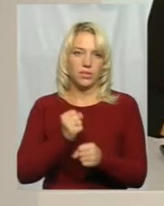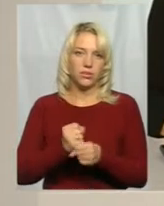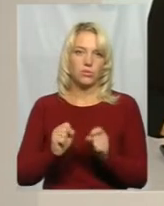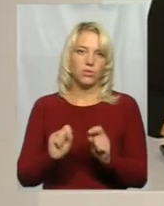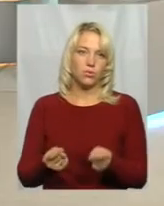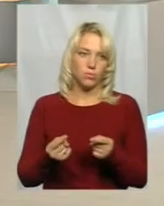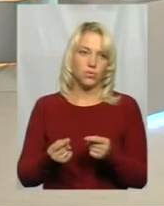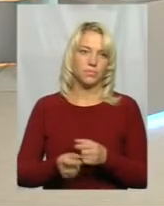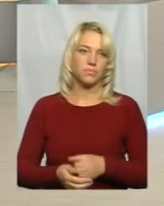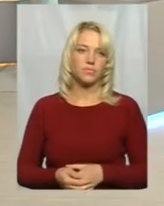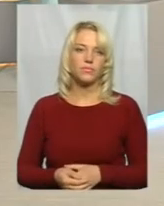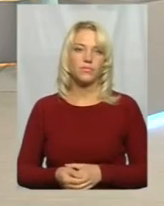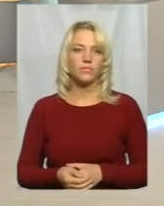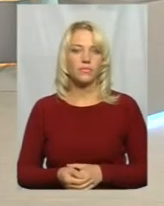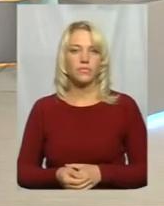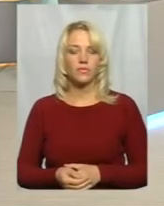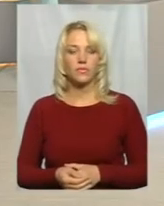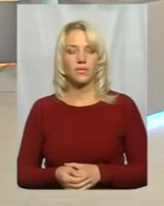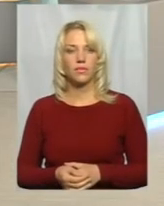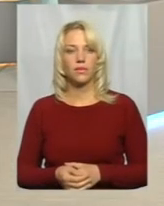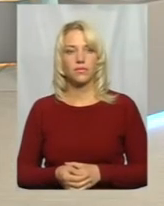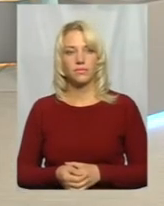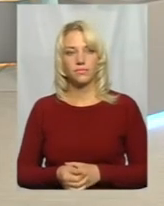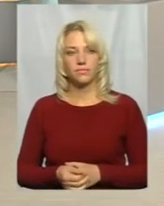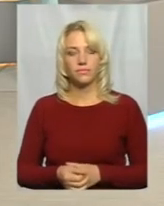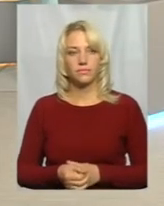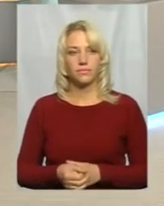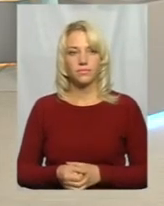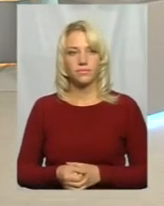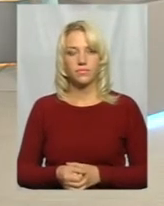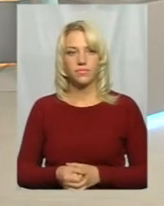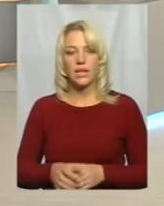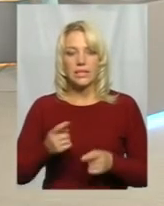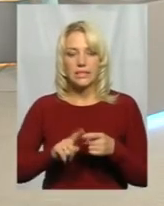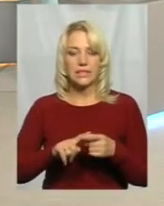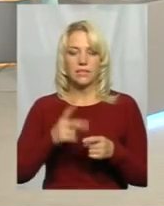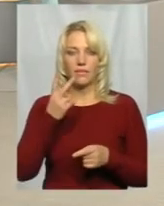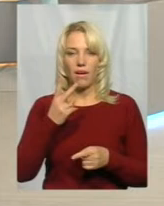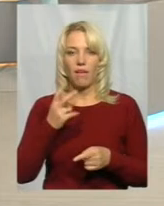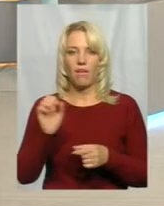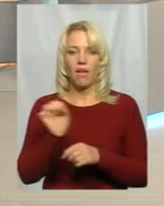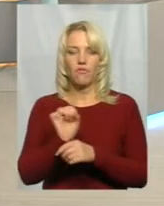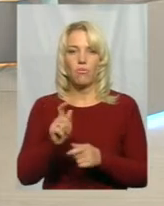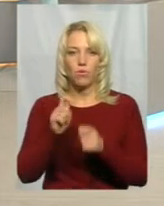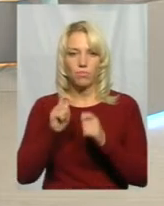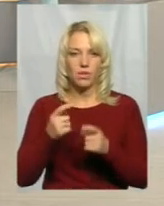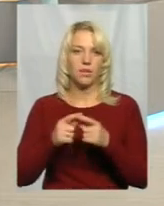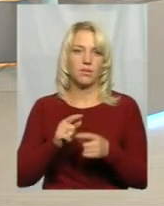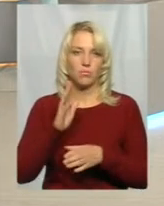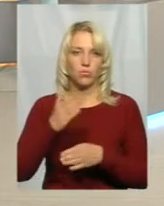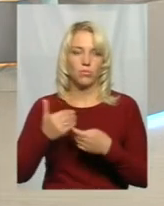дані А2 автомобілі нам досить будуть допомагати. Стаття